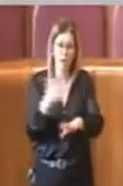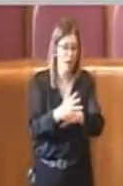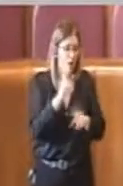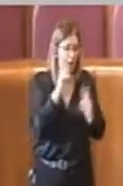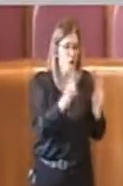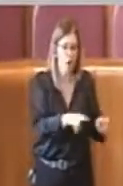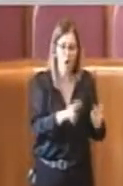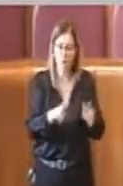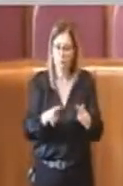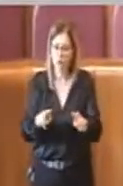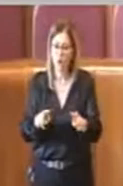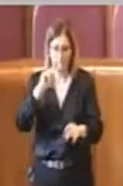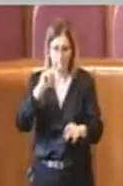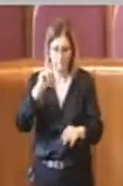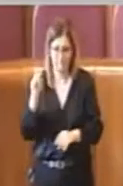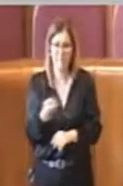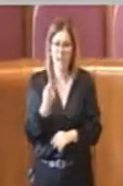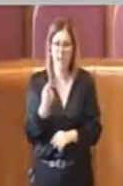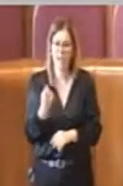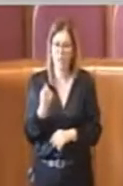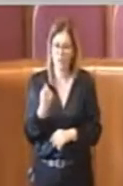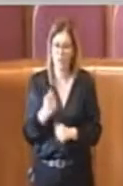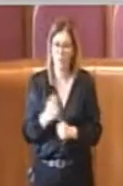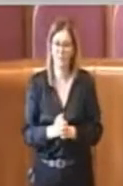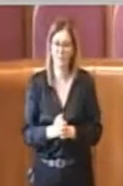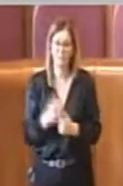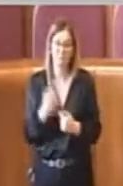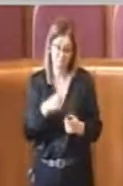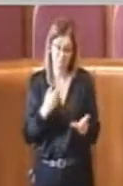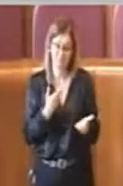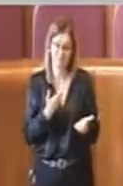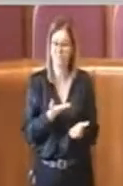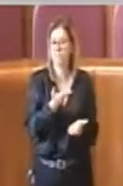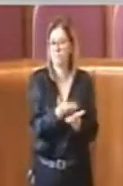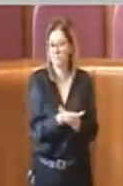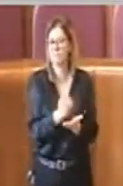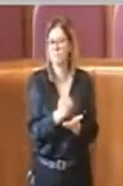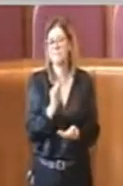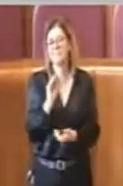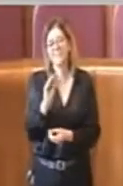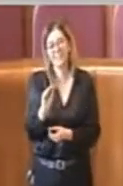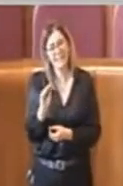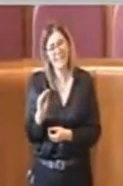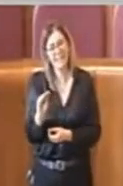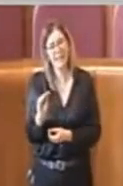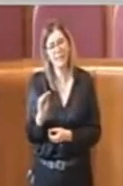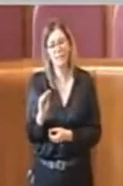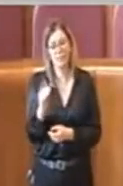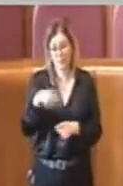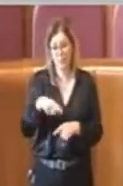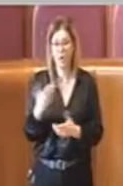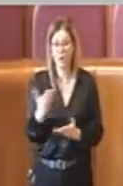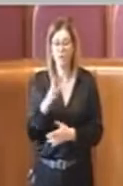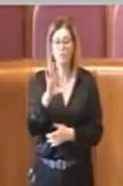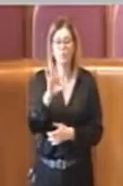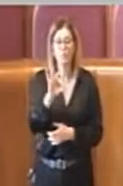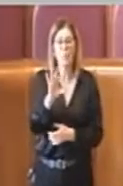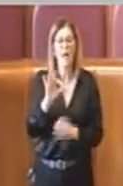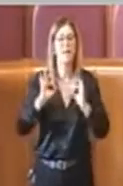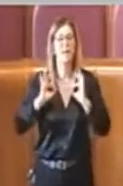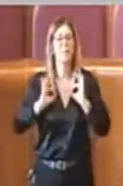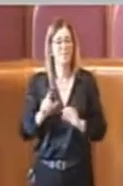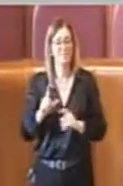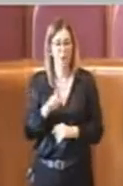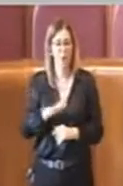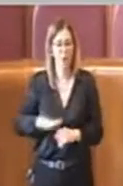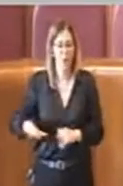territorio. Pertanto noi con questa mozione andiamo a chiedere anche che 50 agenti della polizia locale